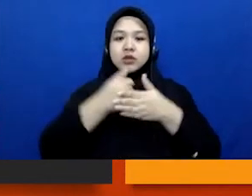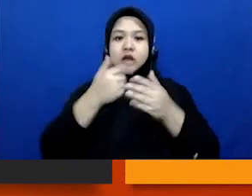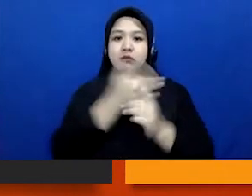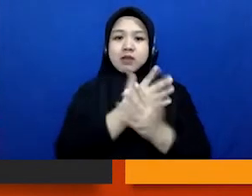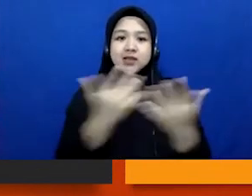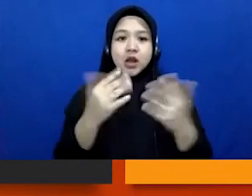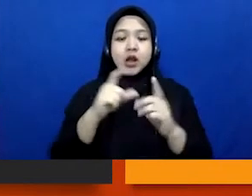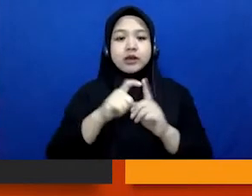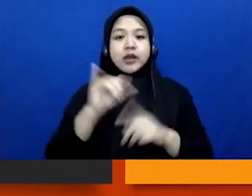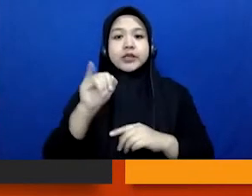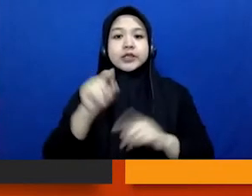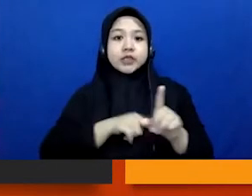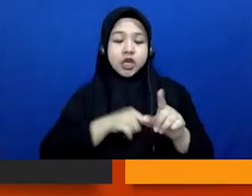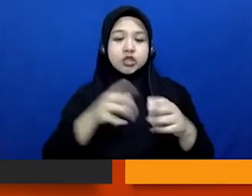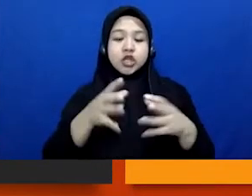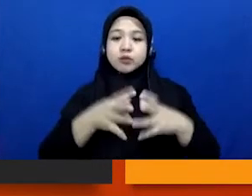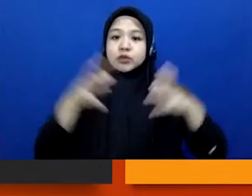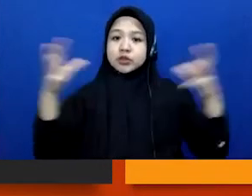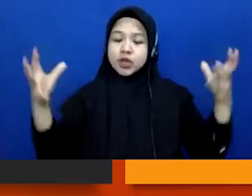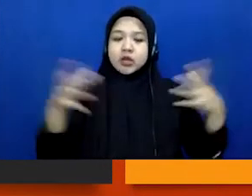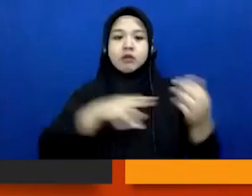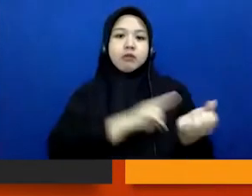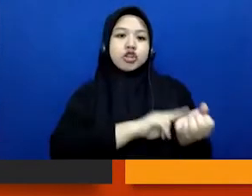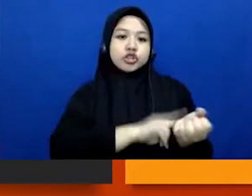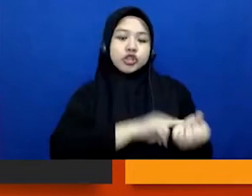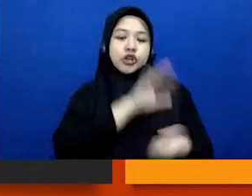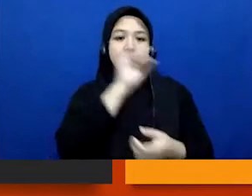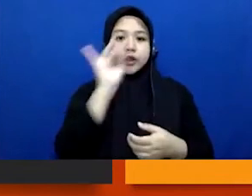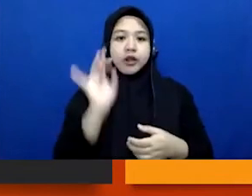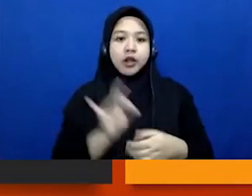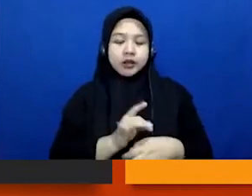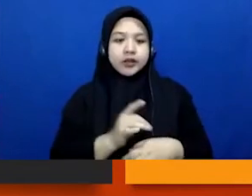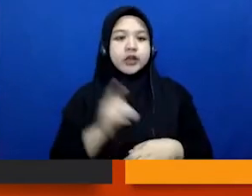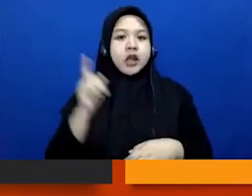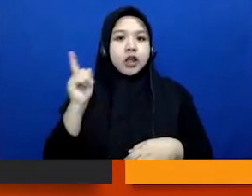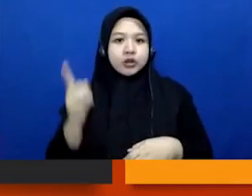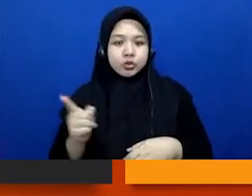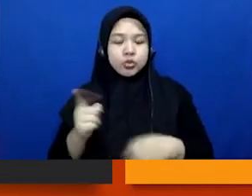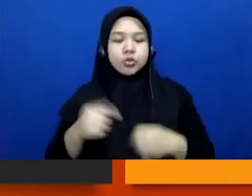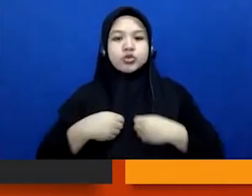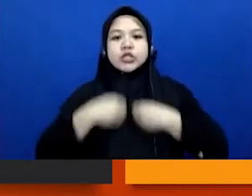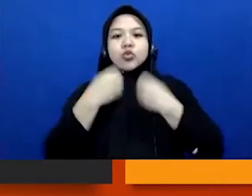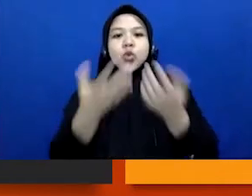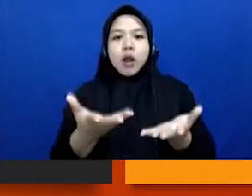DIY secara besar, pasien-pasien, dan segala macam. Nah makanya itu diungkap.